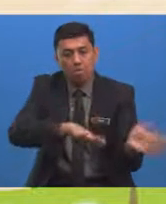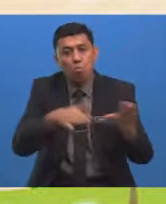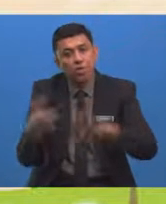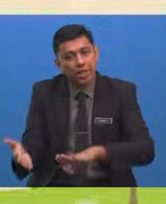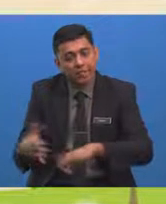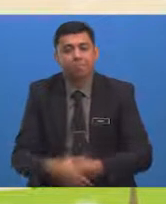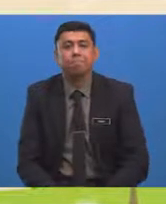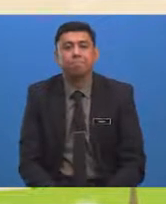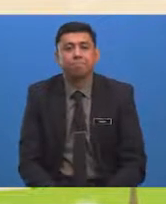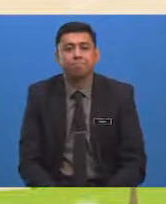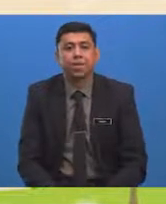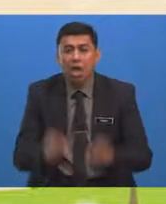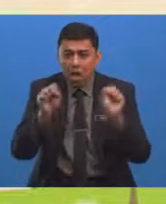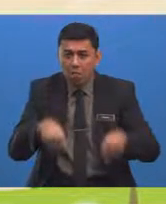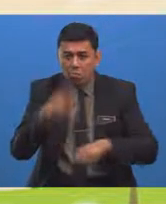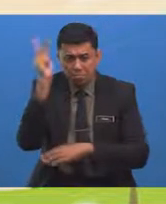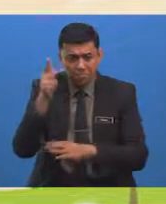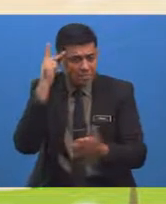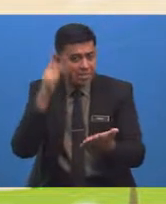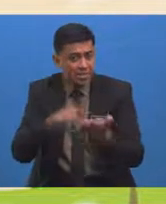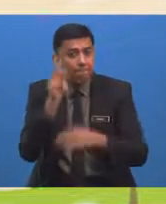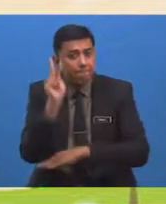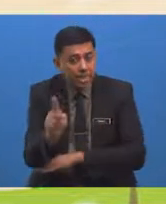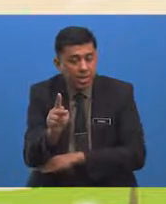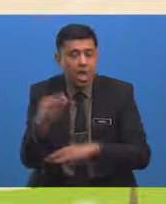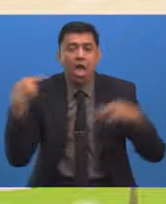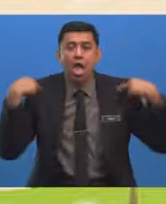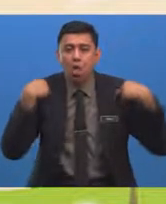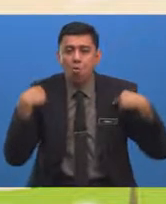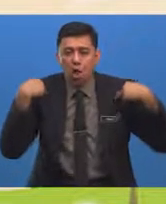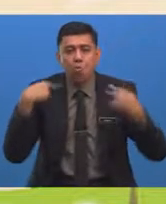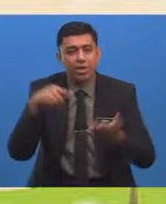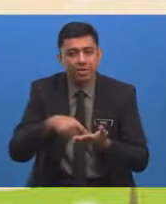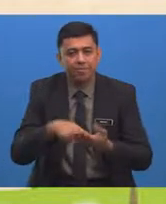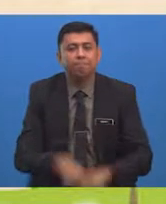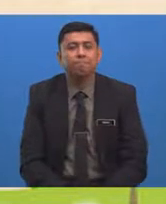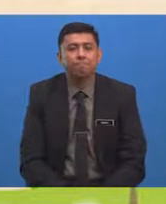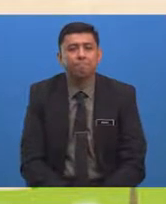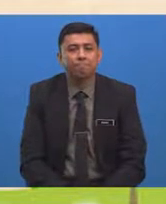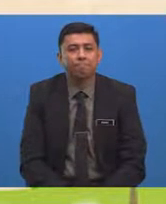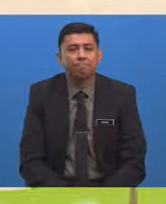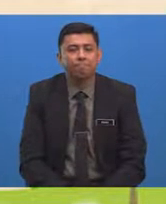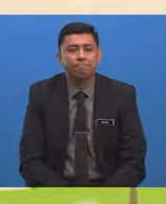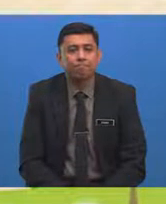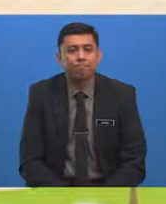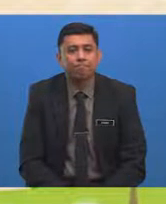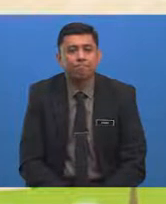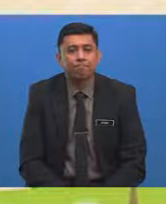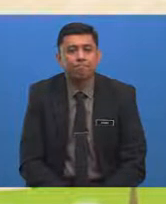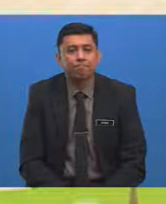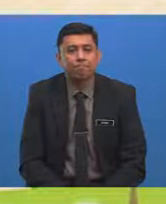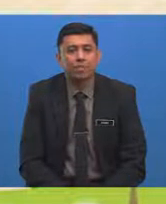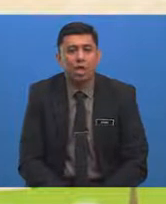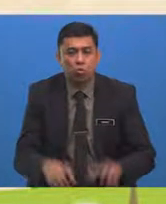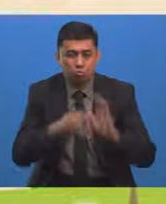Boleh kamu kenal pasti haiwan-haiwan ini? Haiwan-haiwan yang diancam kepupusan